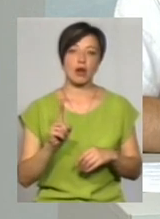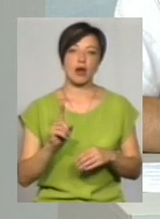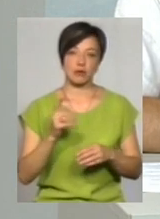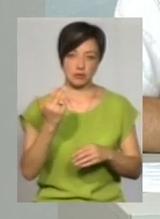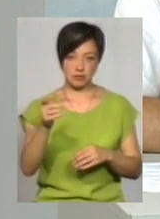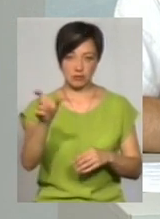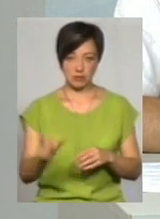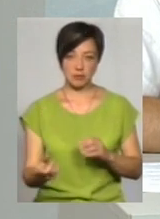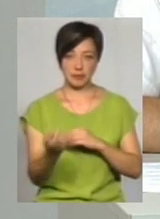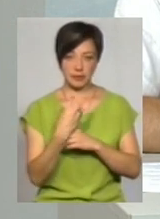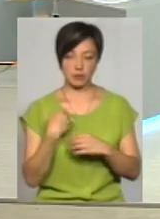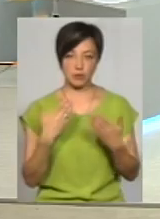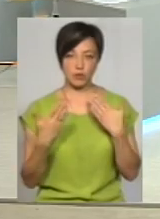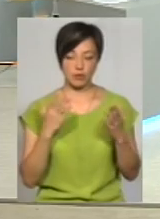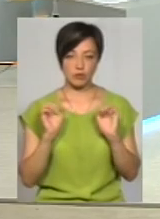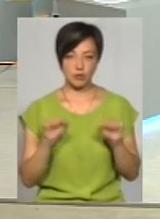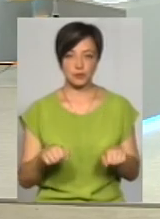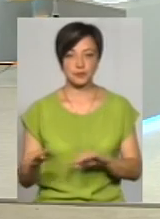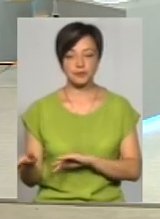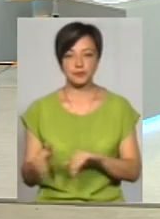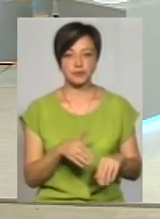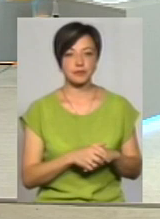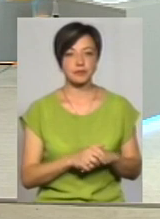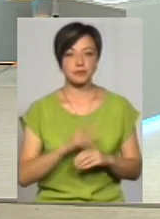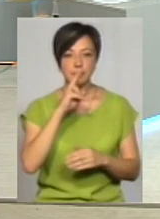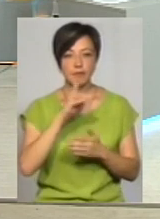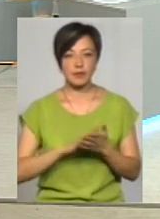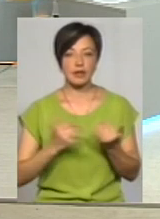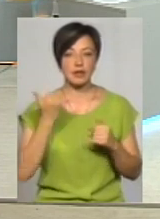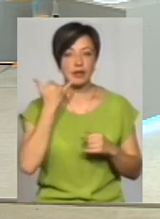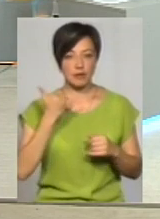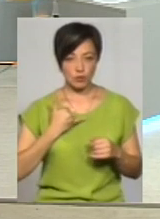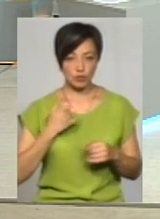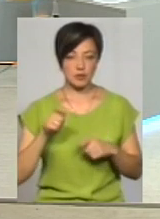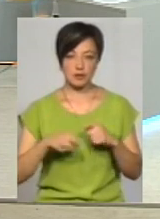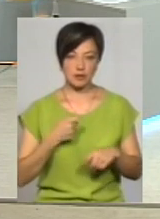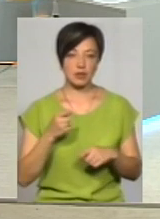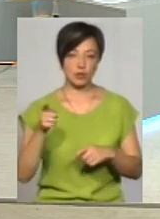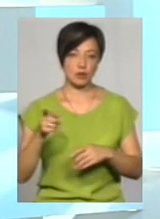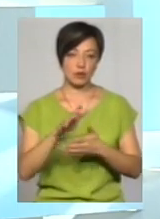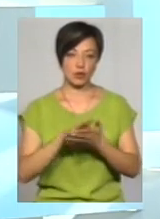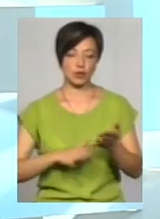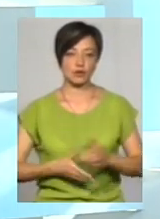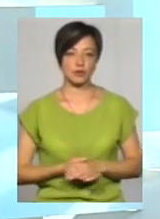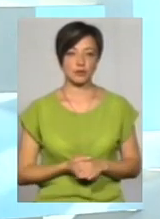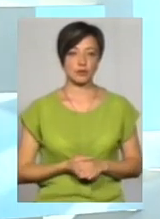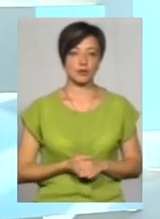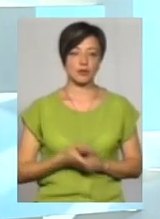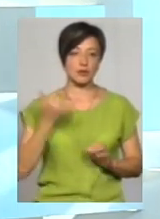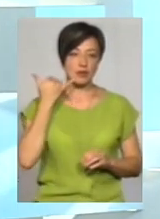можемо спілкуватися на рахунок цього. Дякую. Я перепрошую, зараз телефон не дзвинок, щоб не зірвався, добре? І тоді я вам надаю слово.